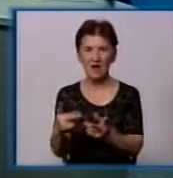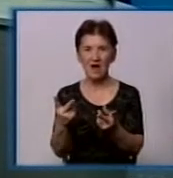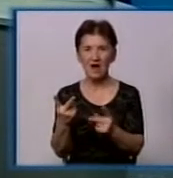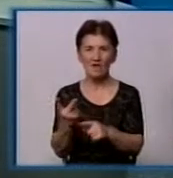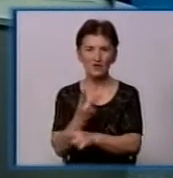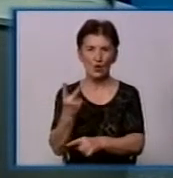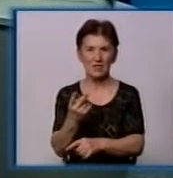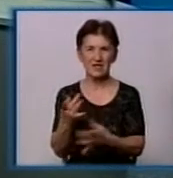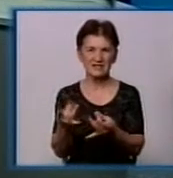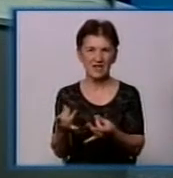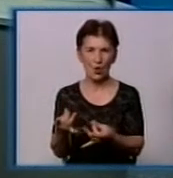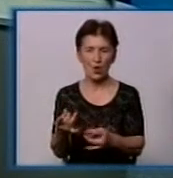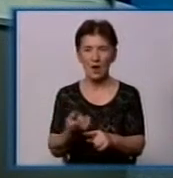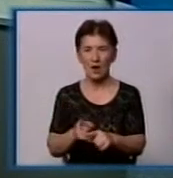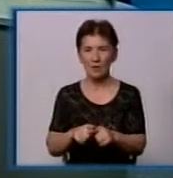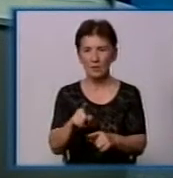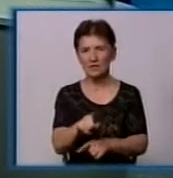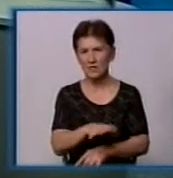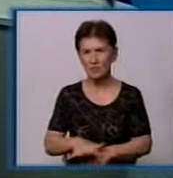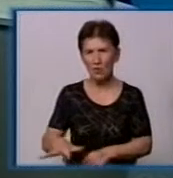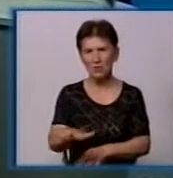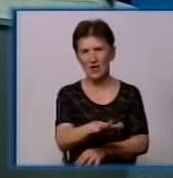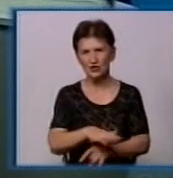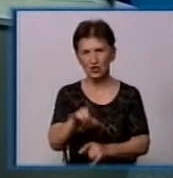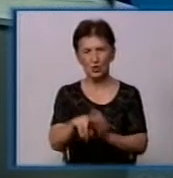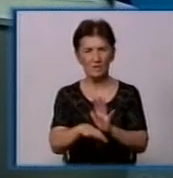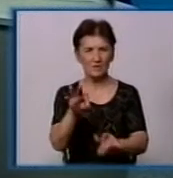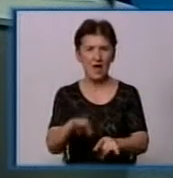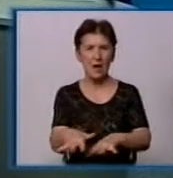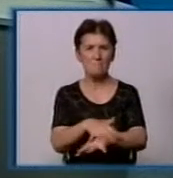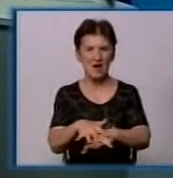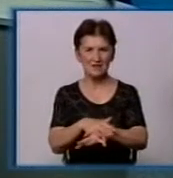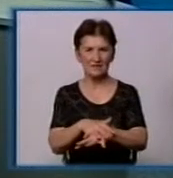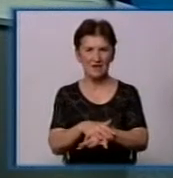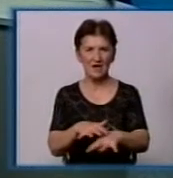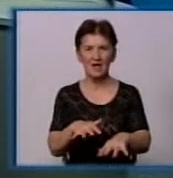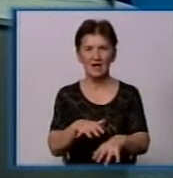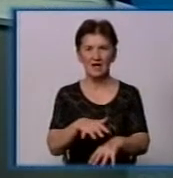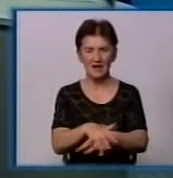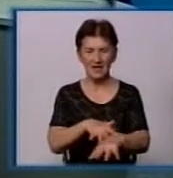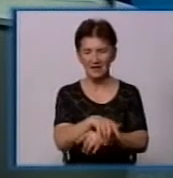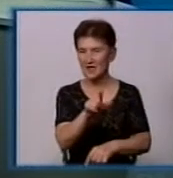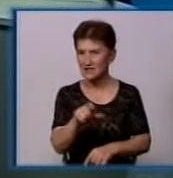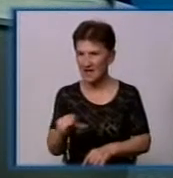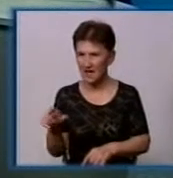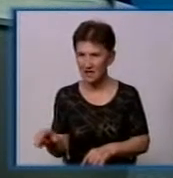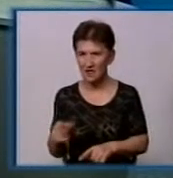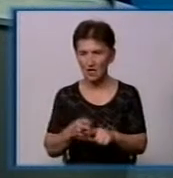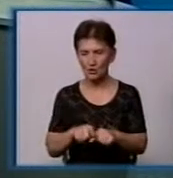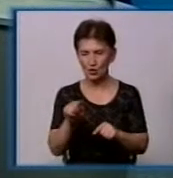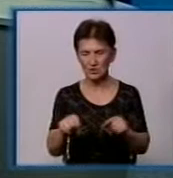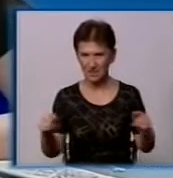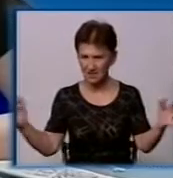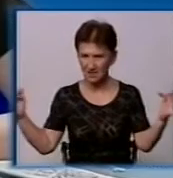контейнерні площадки вибиралися, опять же, масовість насеління в окресностях, в окресних будинках, які носять на цю площадку.